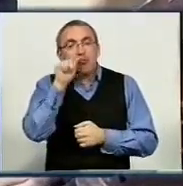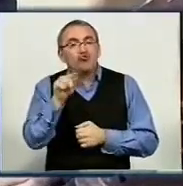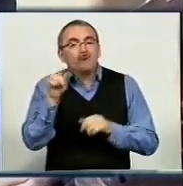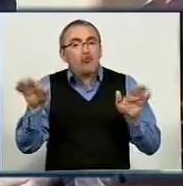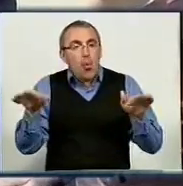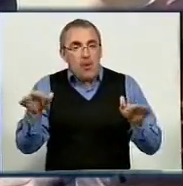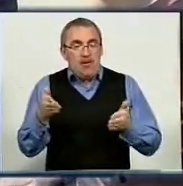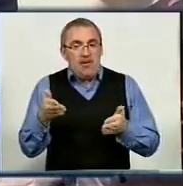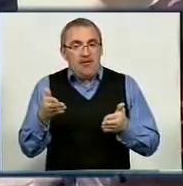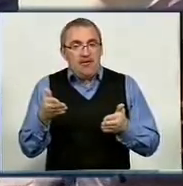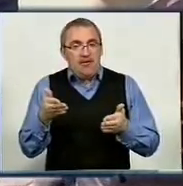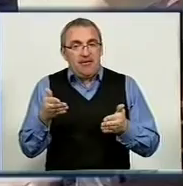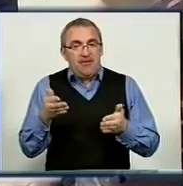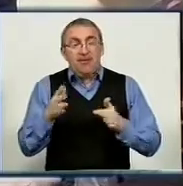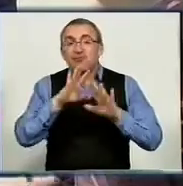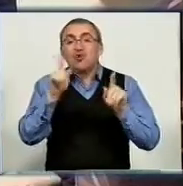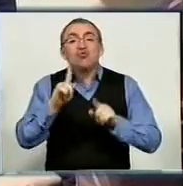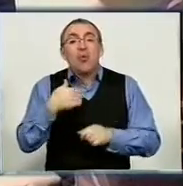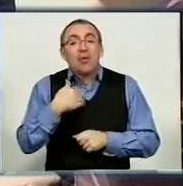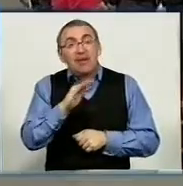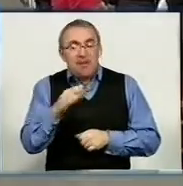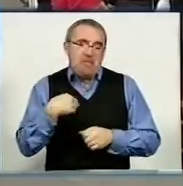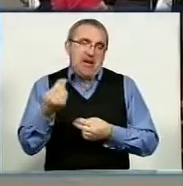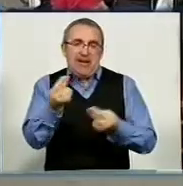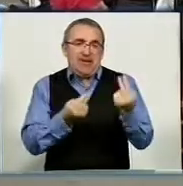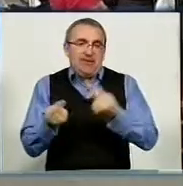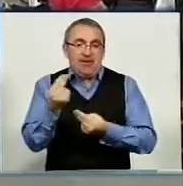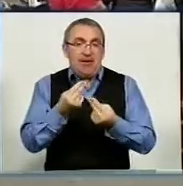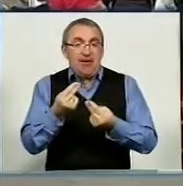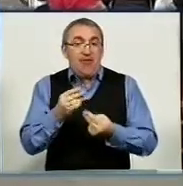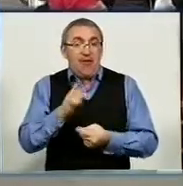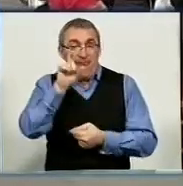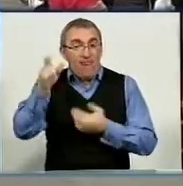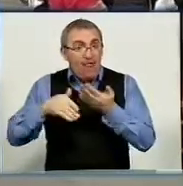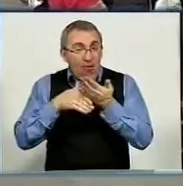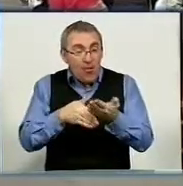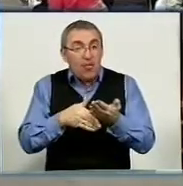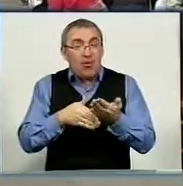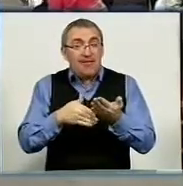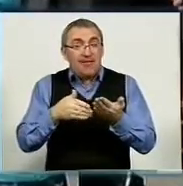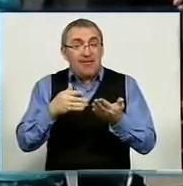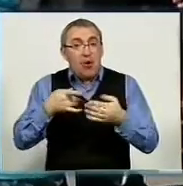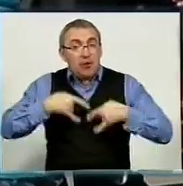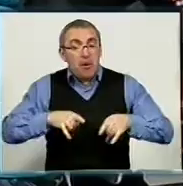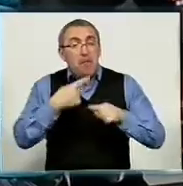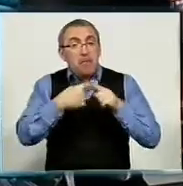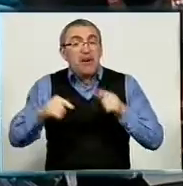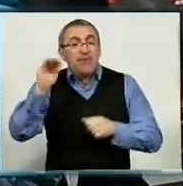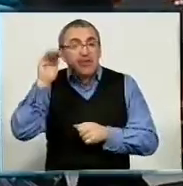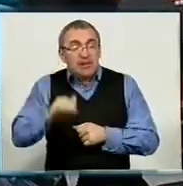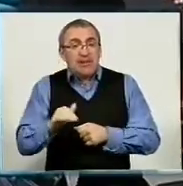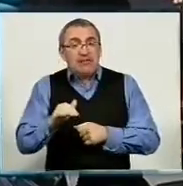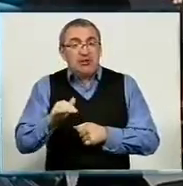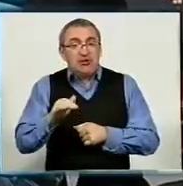Все, що хочуть діти, ми рисуємо. За словами волонтерів, щороку в Україні народжується близько пів тисячі дітей з